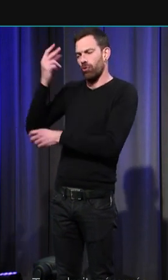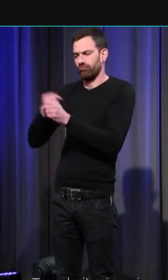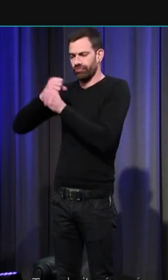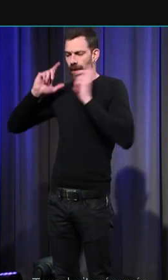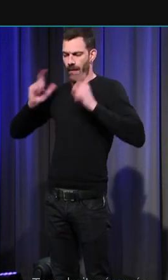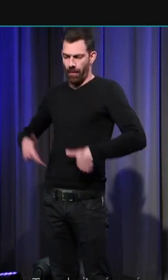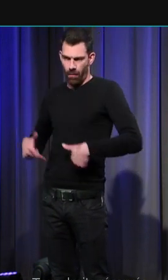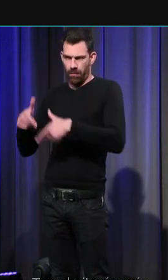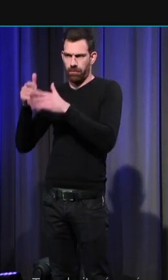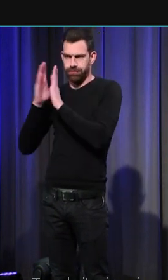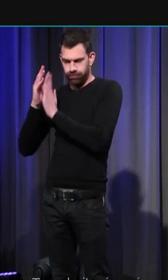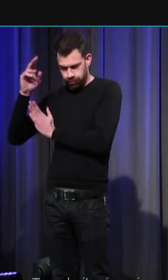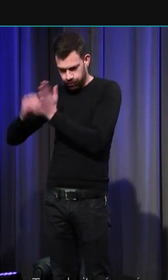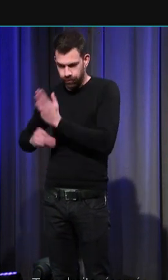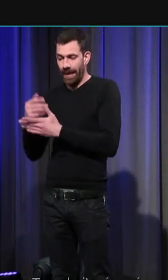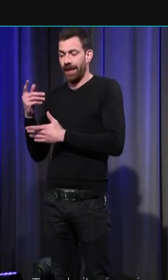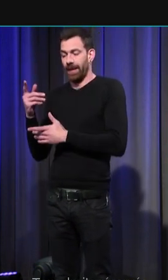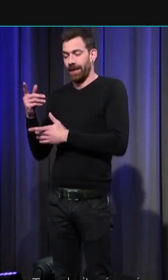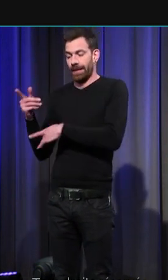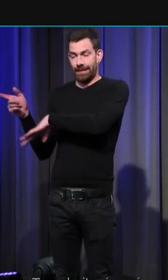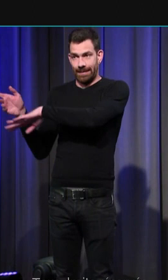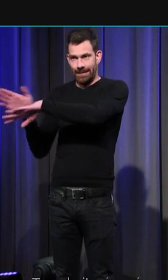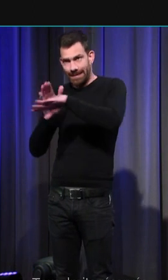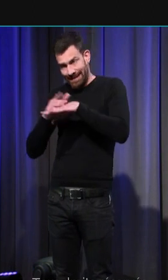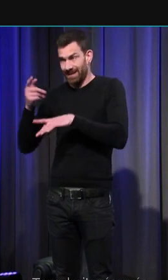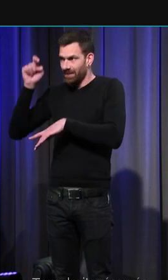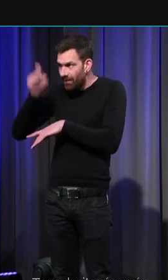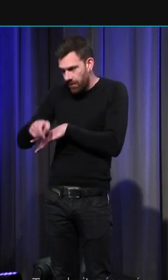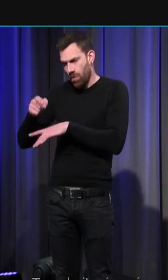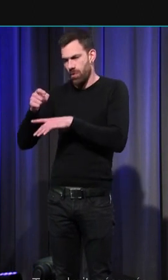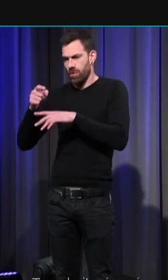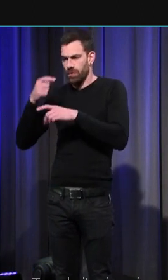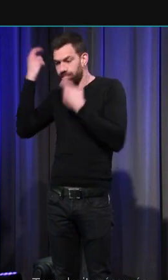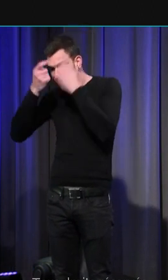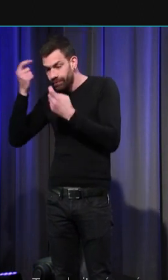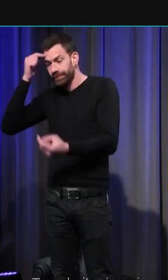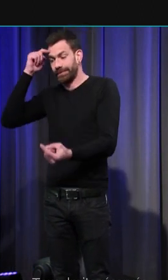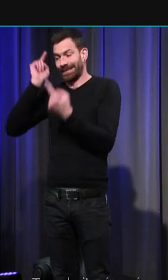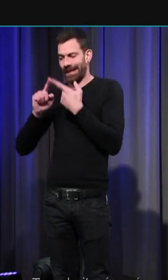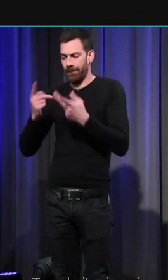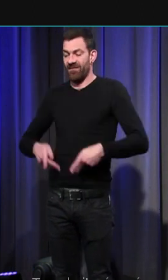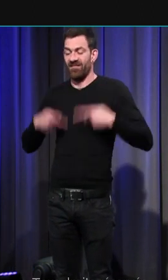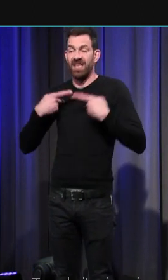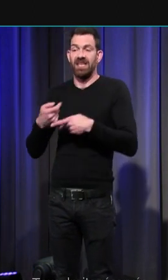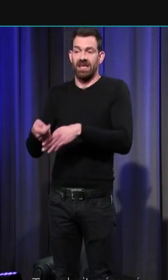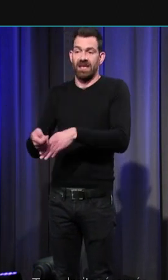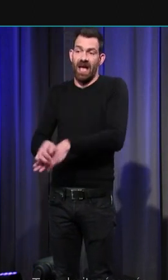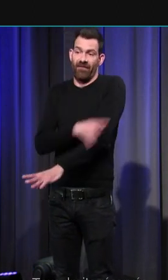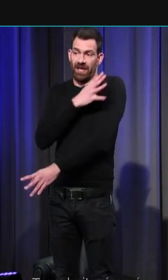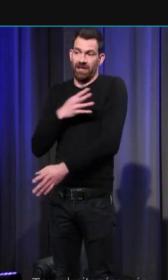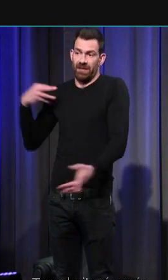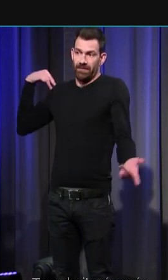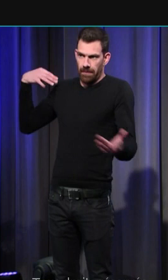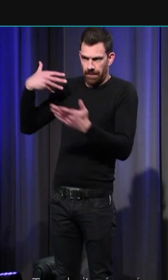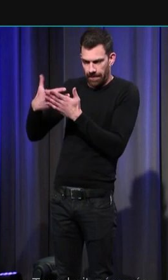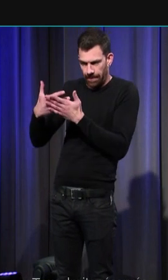lance le premier appel à écrire ce qu'il appelle une histoire de la vie affective du passé. Il partage,